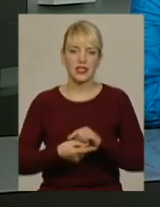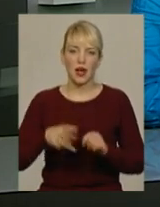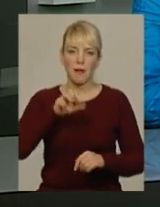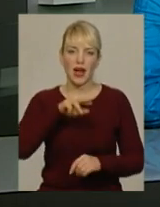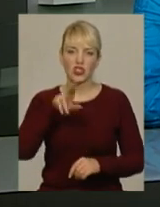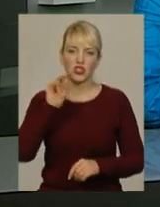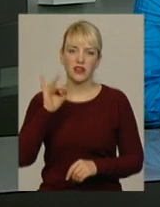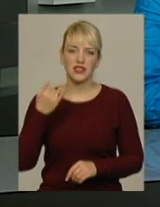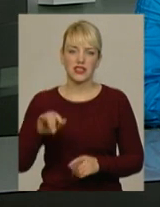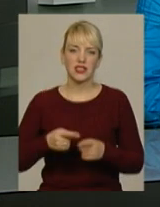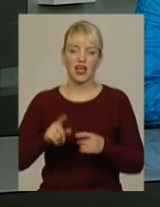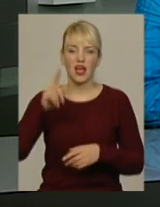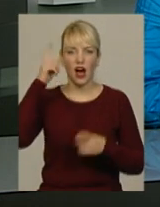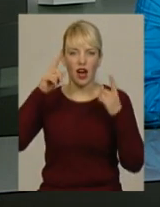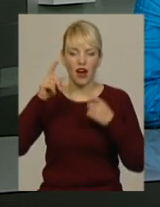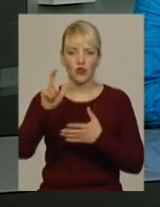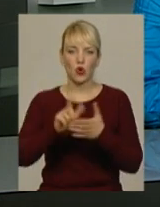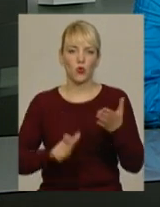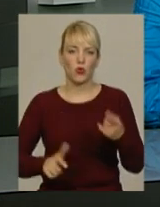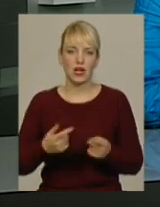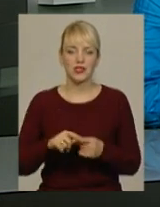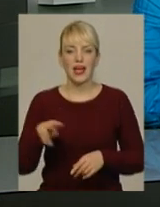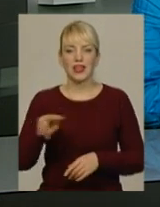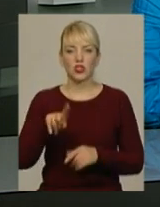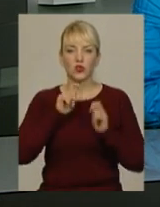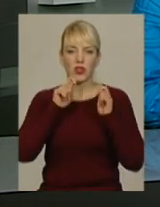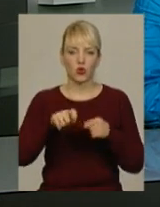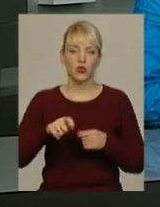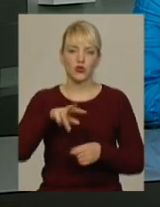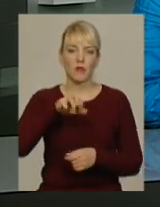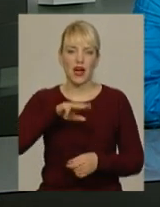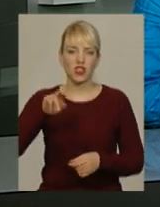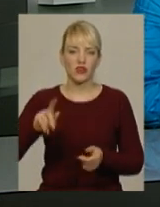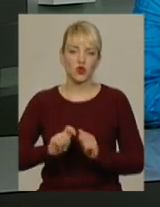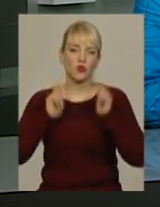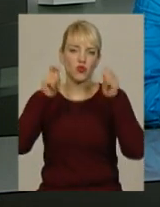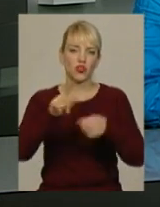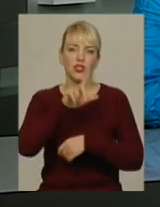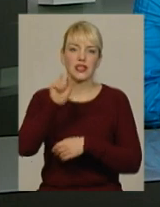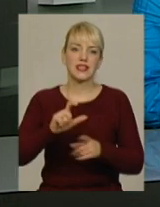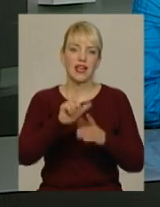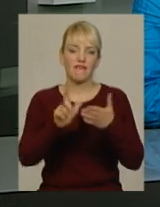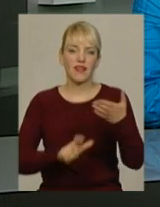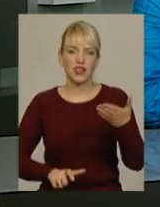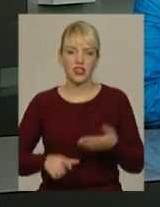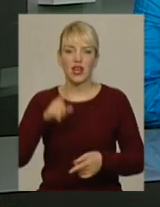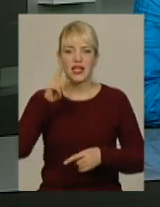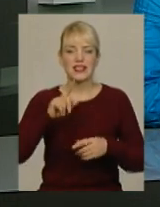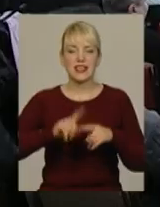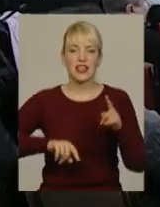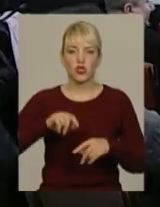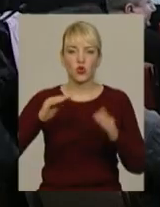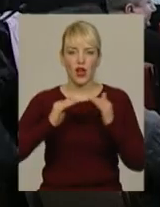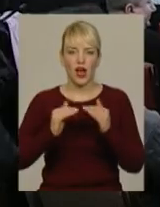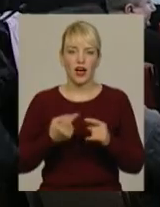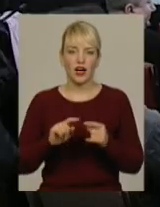автор поезій та художньо-документальної прози. Літературну нагороду Миколі Мачківському вручили за збірку віршів з рідної хати. У